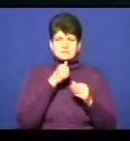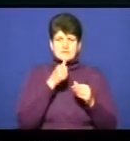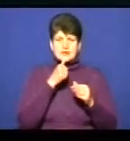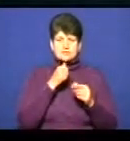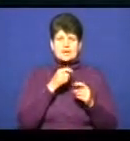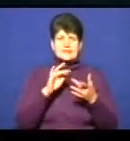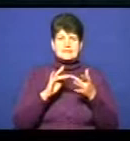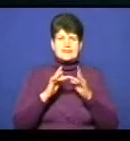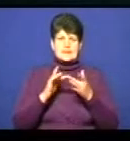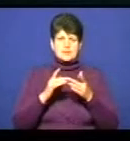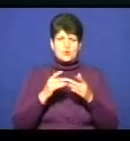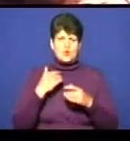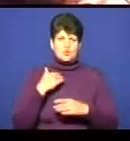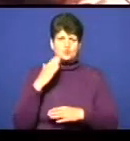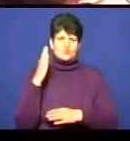інтернет-голосування.